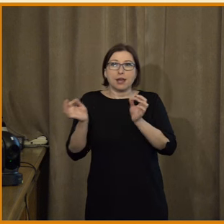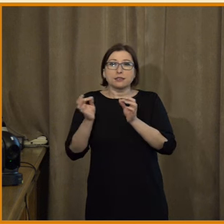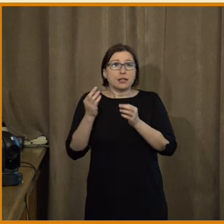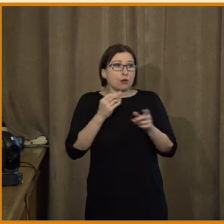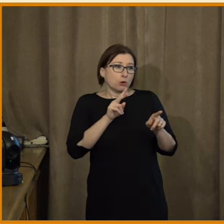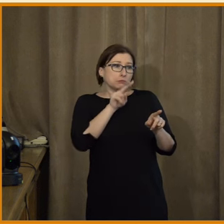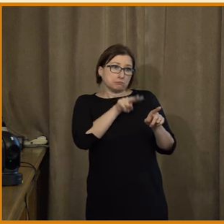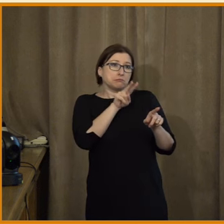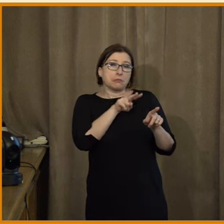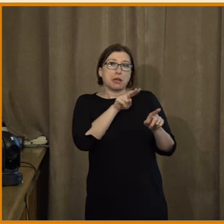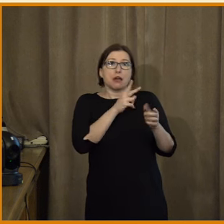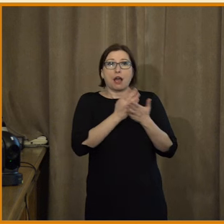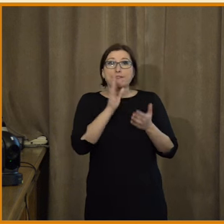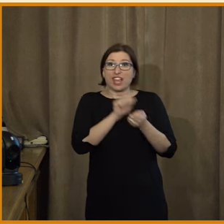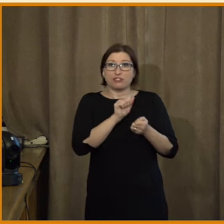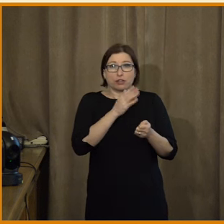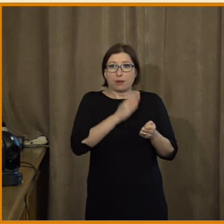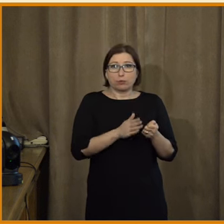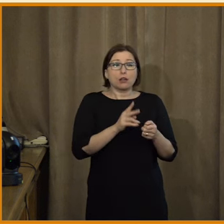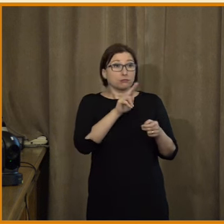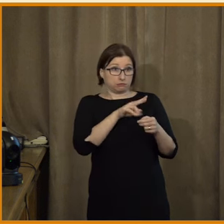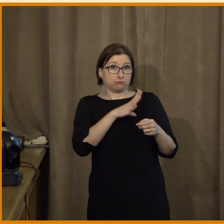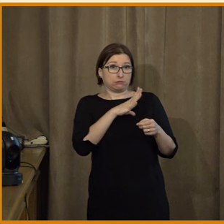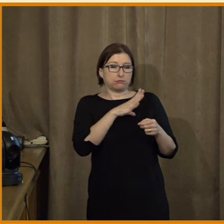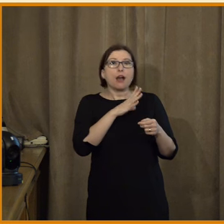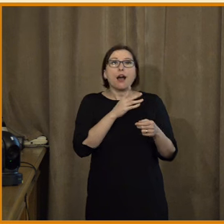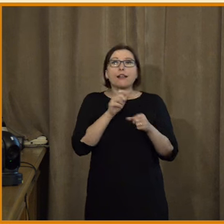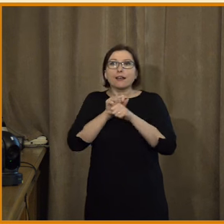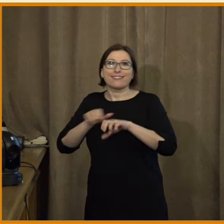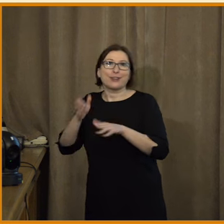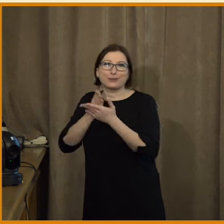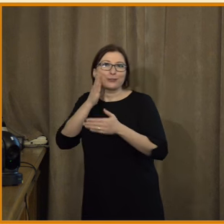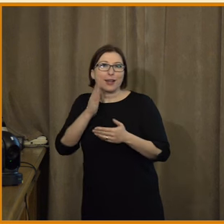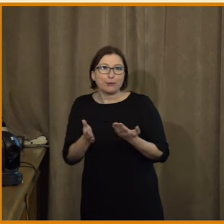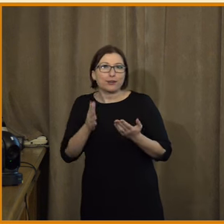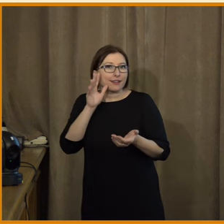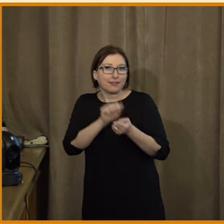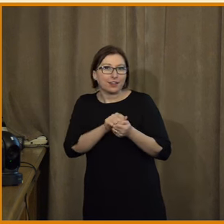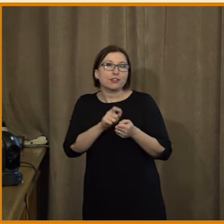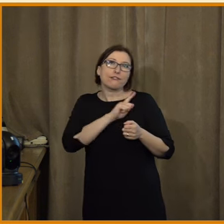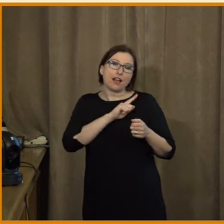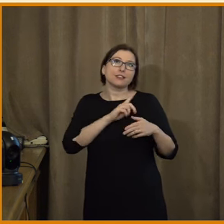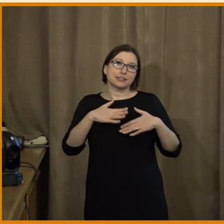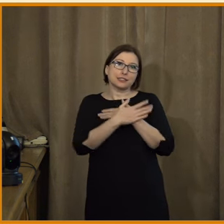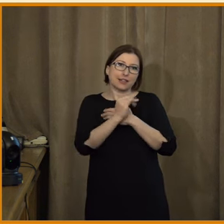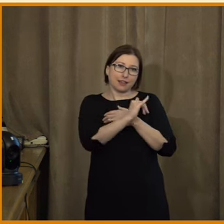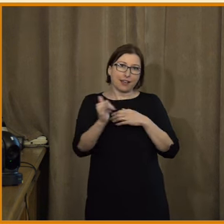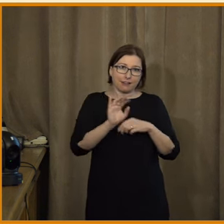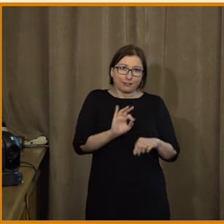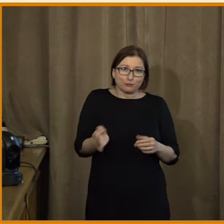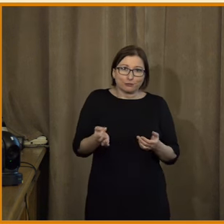tak tomu jenom kvůli tomu algoritmu neuběří. A to myslím, že si můžeme všichni tak nějak uvědomit asi i sami na sobě. A